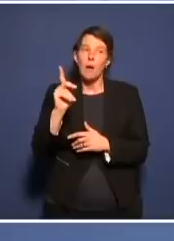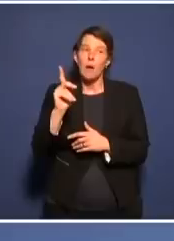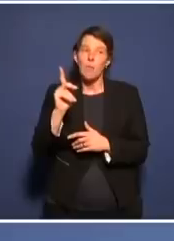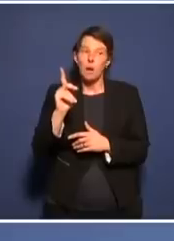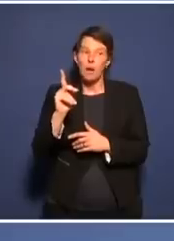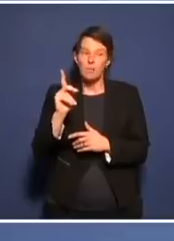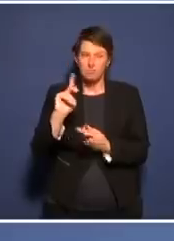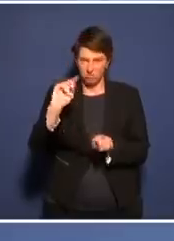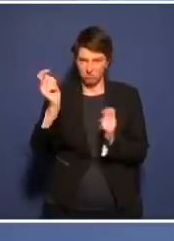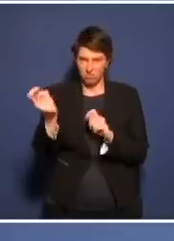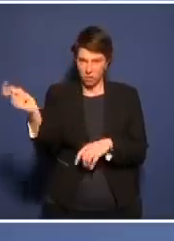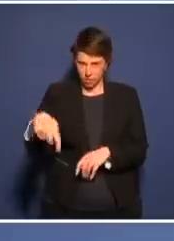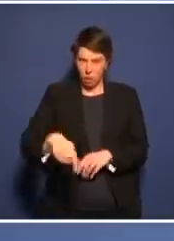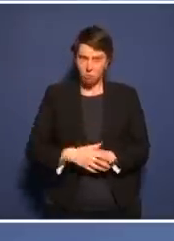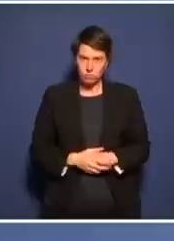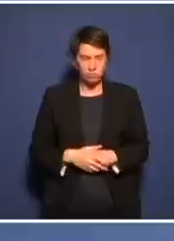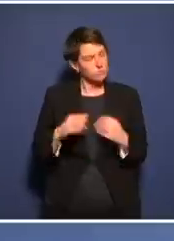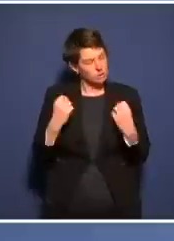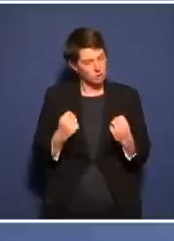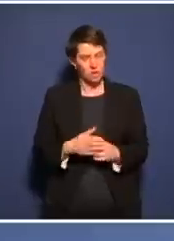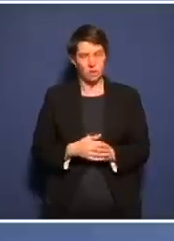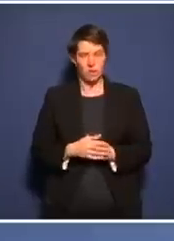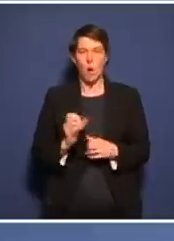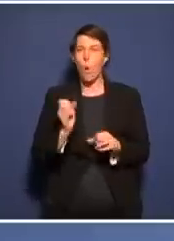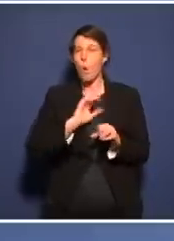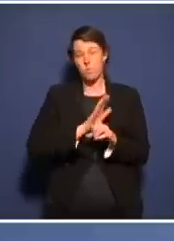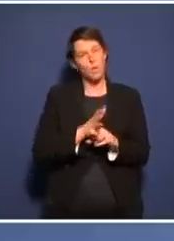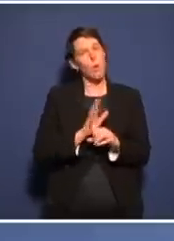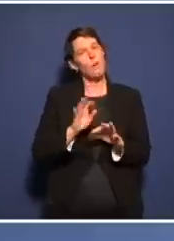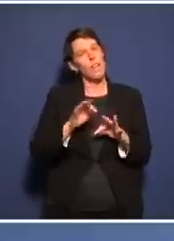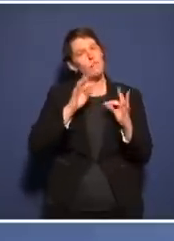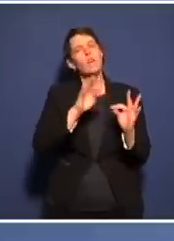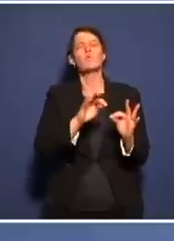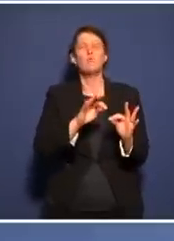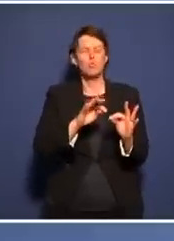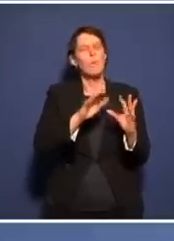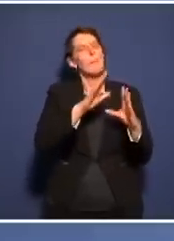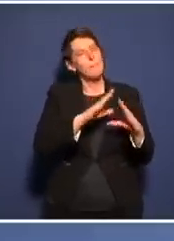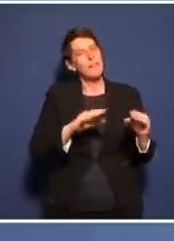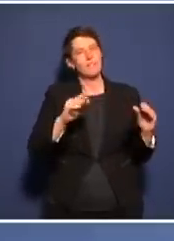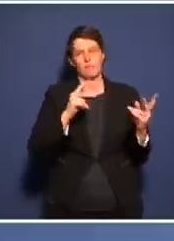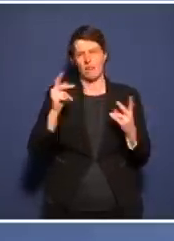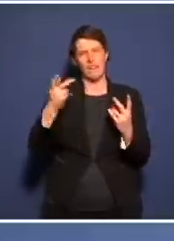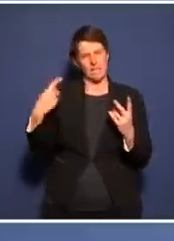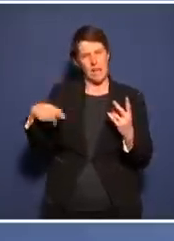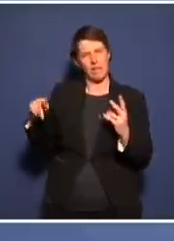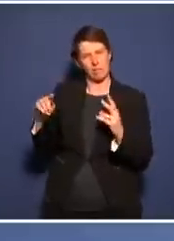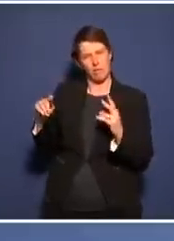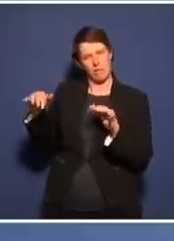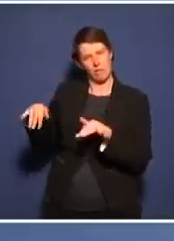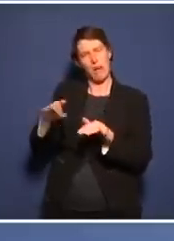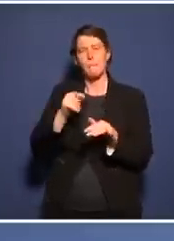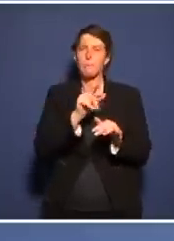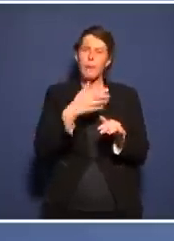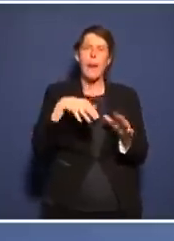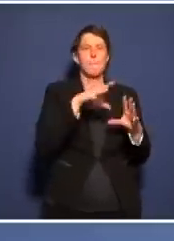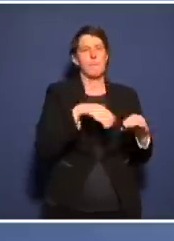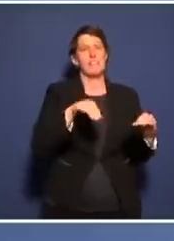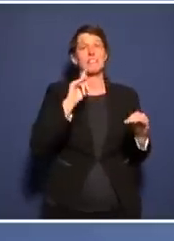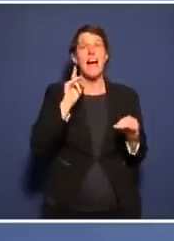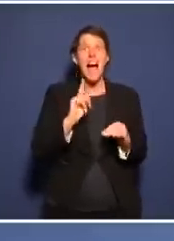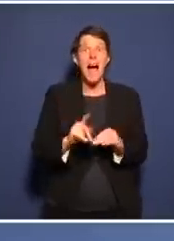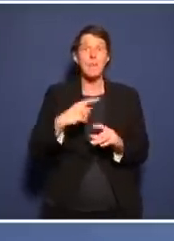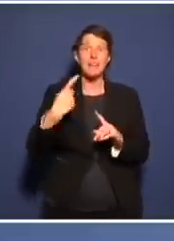im Umlauf sein. Selbst wenn Infektionen durch Omikron insgesamt milder verlaufen, durch die Masse an